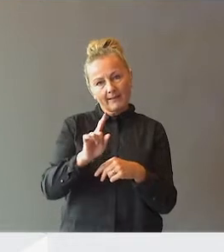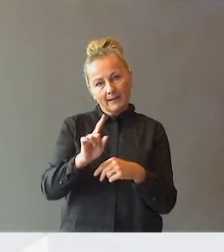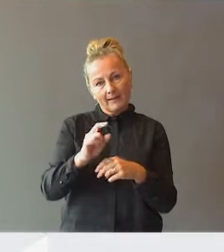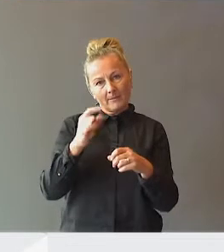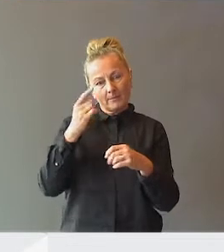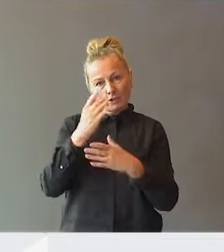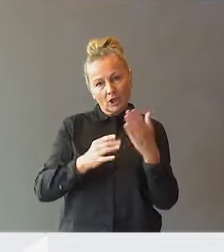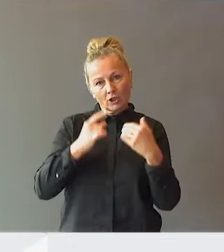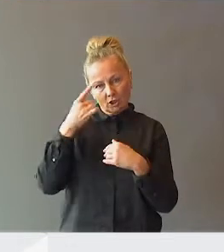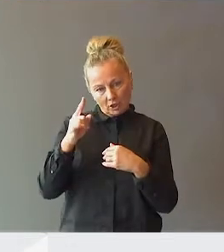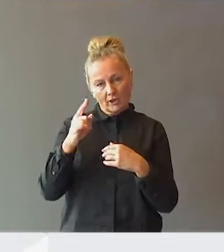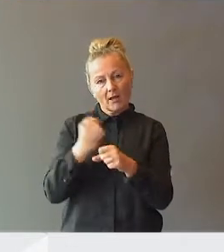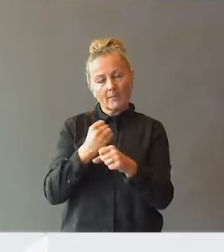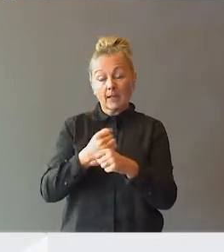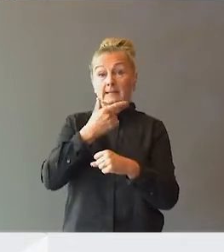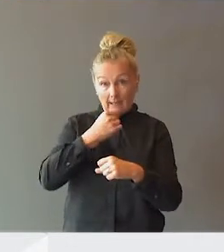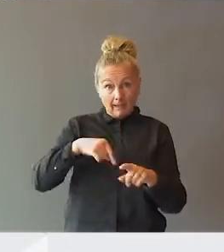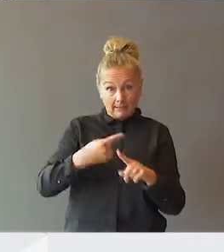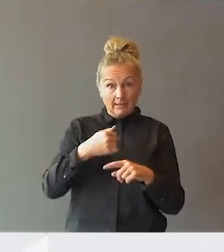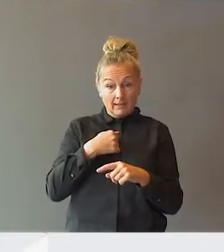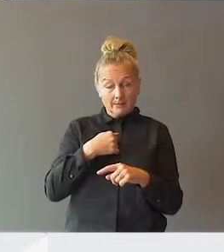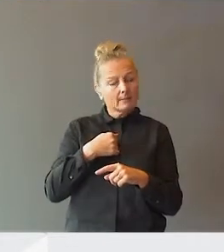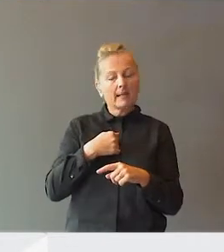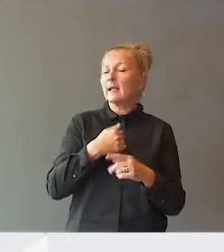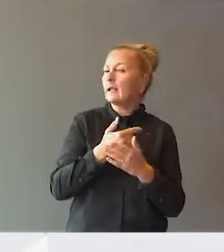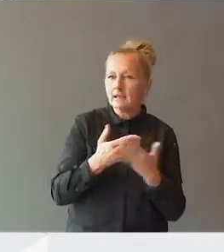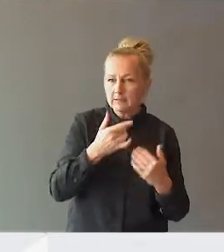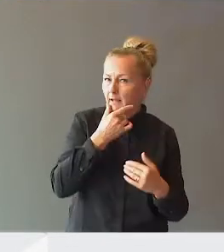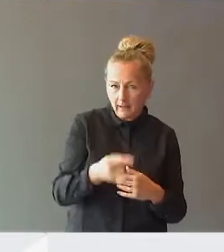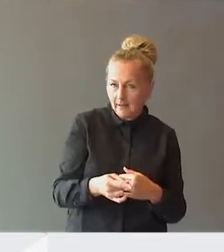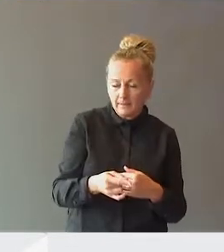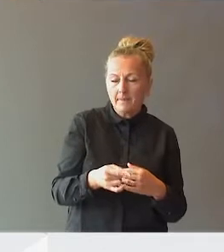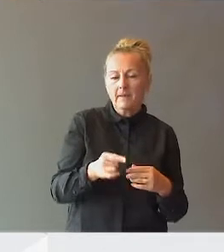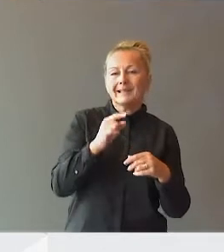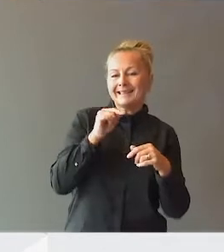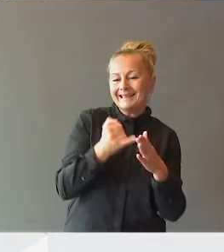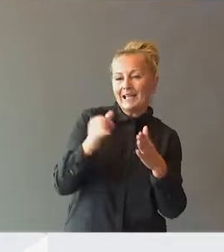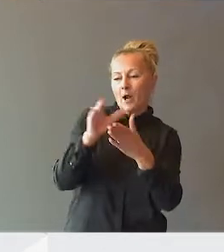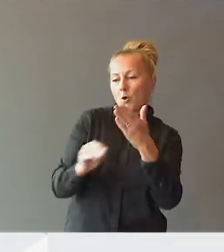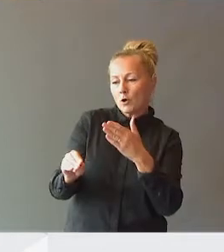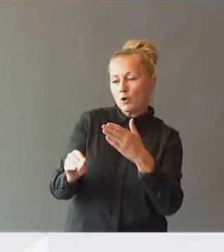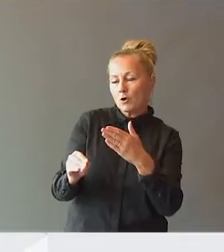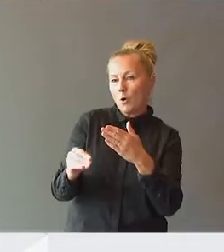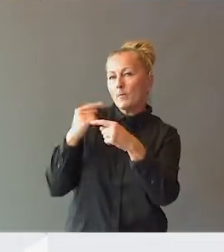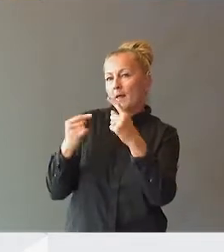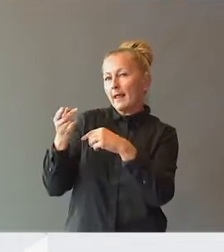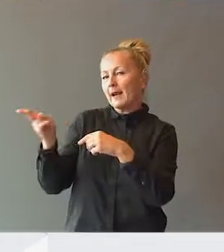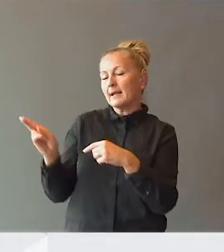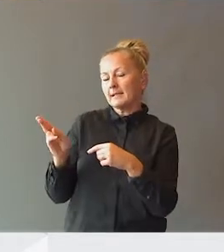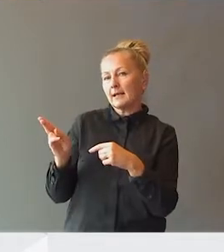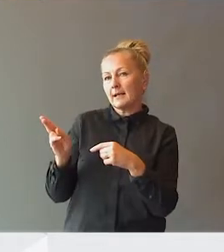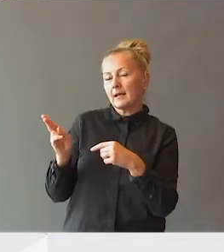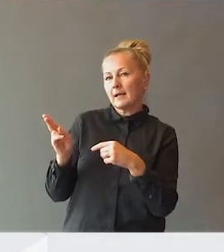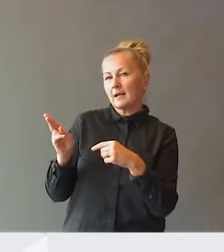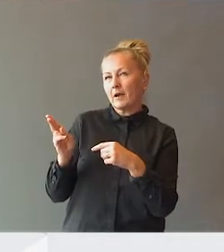Og det kjenner jeg meg igjen i. Det som jeg ikke kjenner meg igjen i i rapportene og i omtalen ellers, er